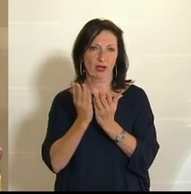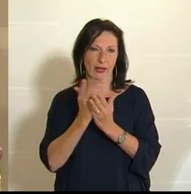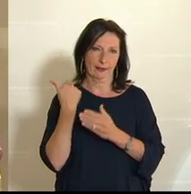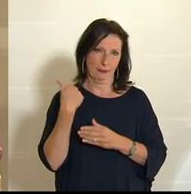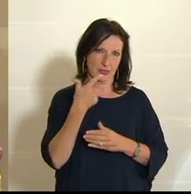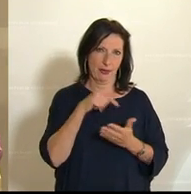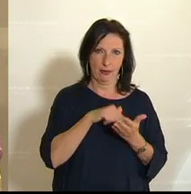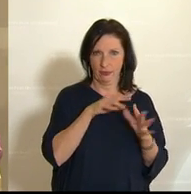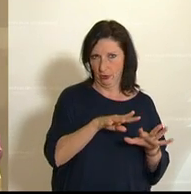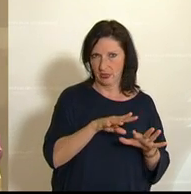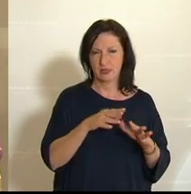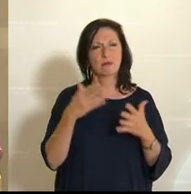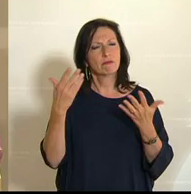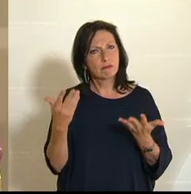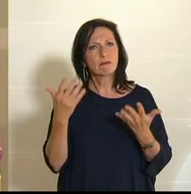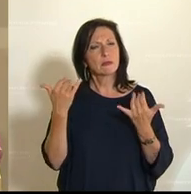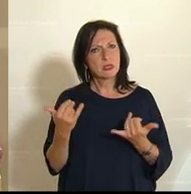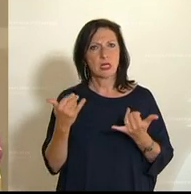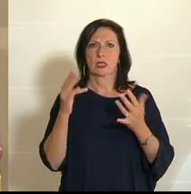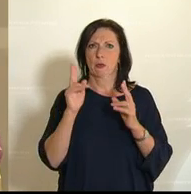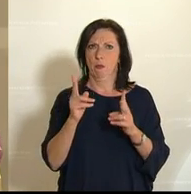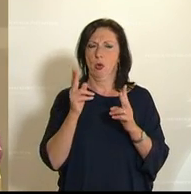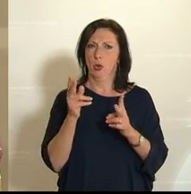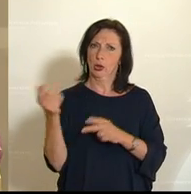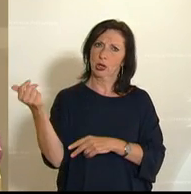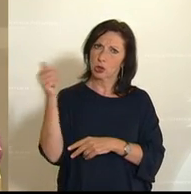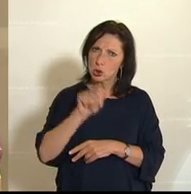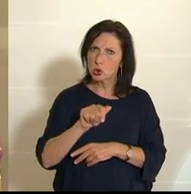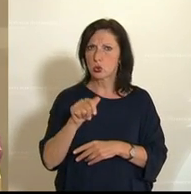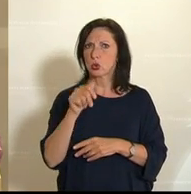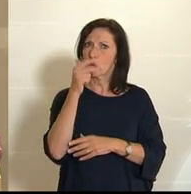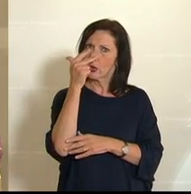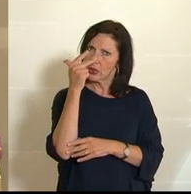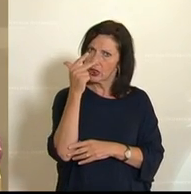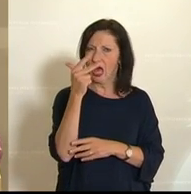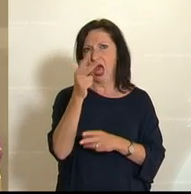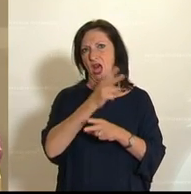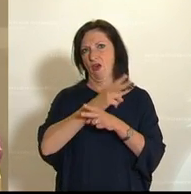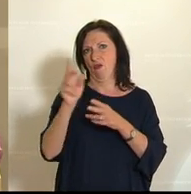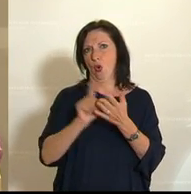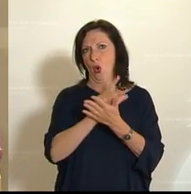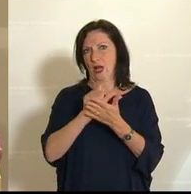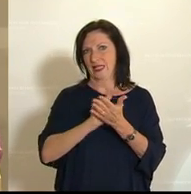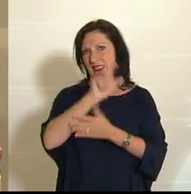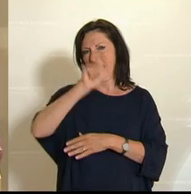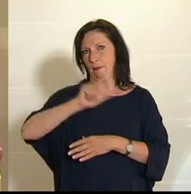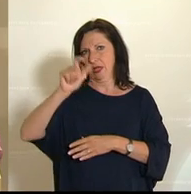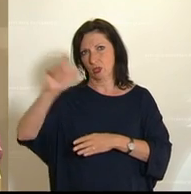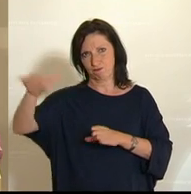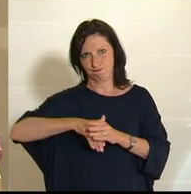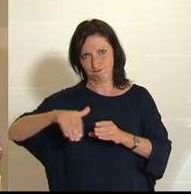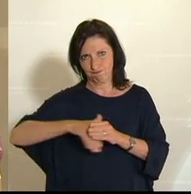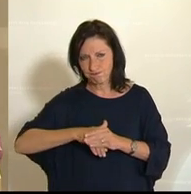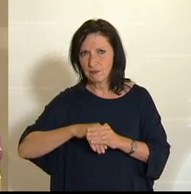Damit wird bewerkstelligt, dass zusätzlich drei Vollzeitbeschäftigte aufgenommen werden können, dass IT